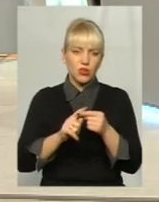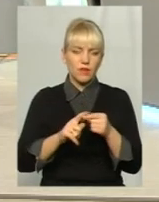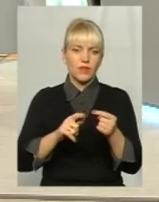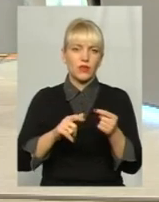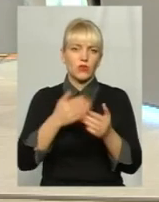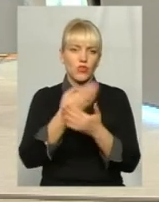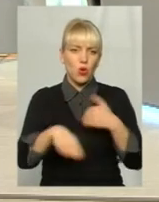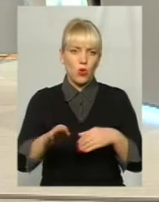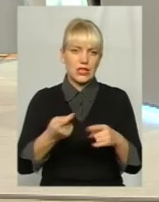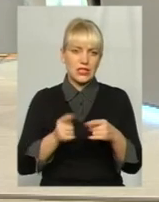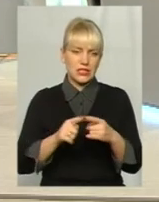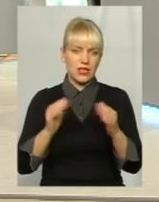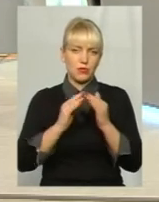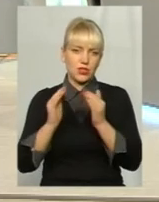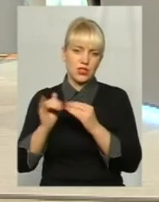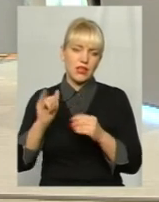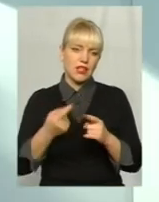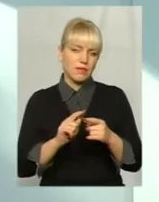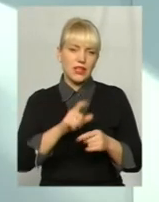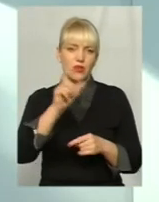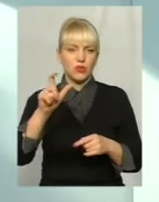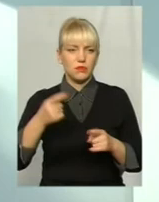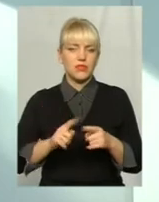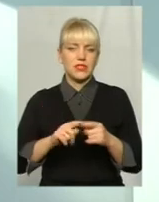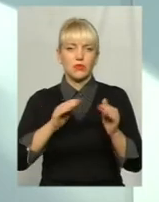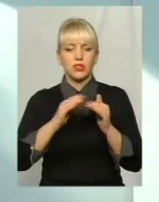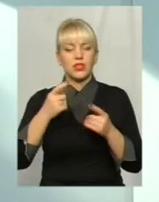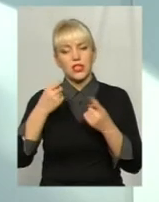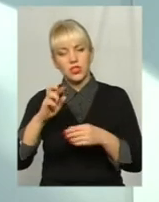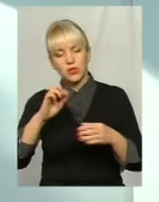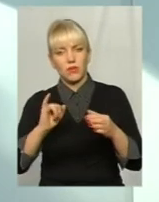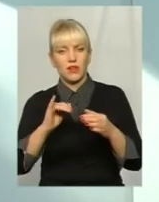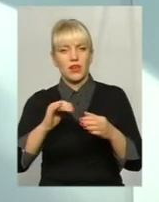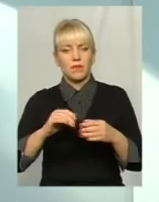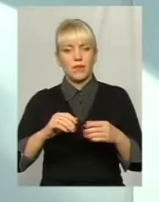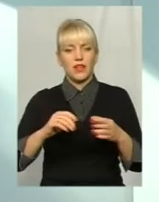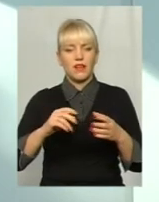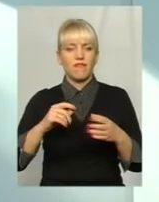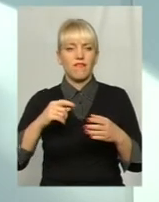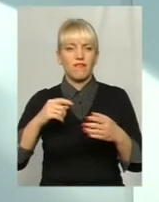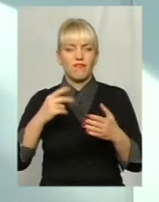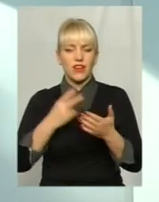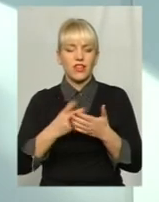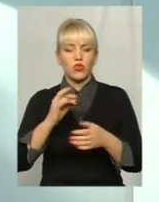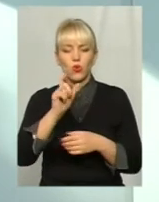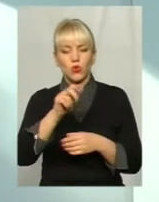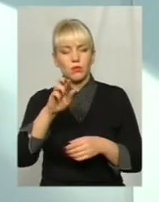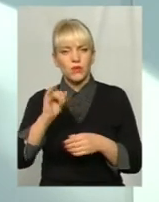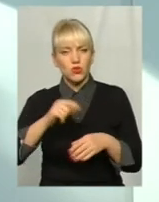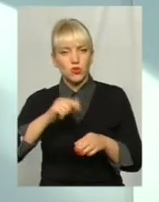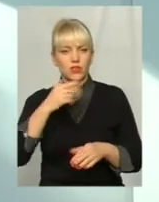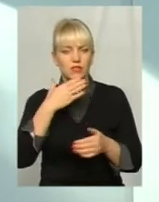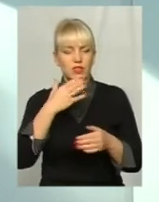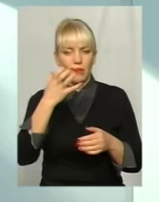цих квартир. І, знову ж таки, ці будинки мали би інший зовнішній вигляд, а саме основне, щоб мешканці відчули би тепло в своїх